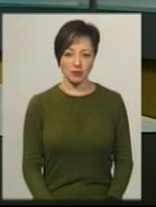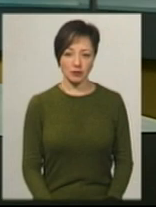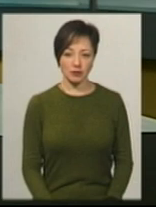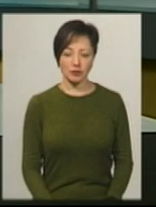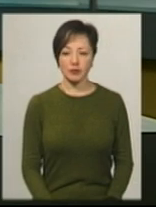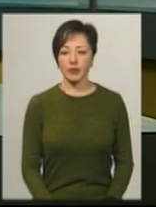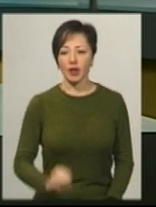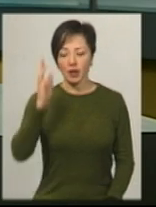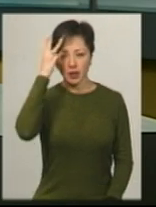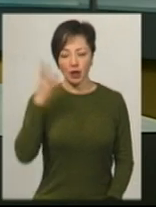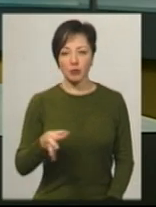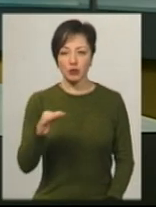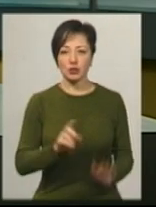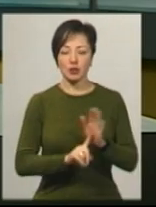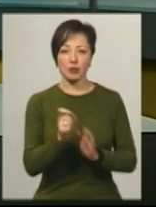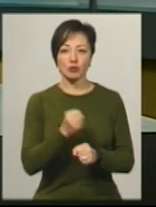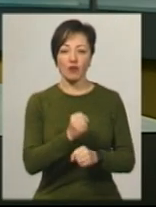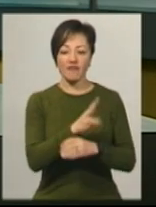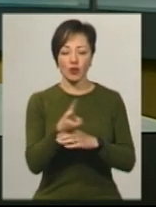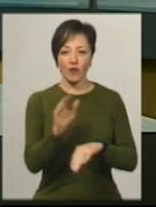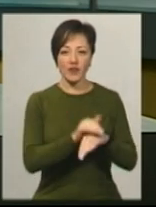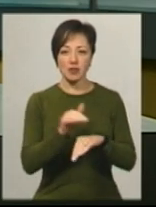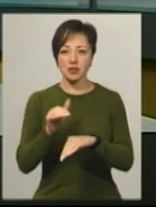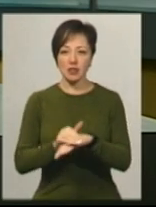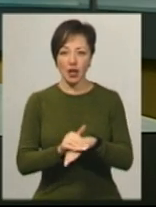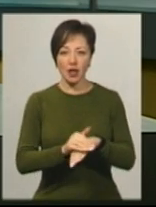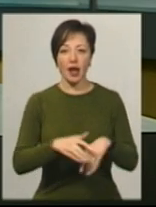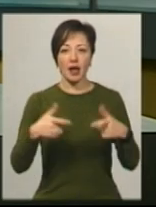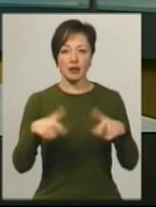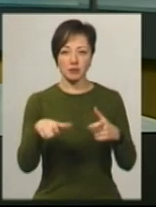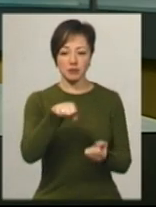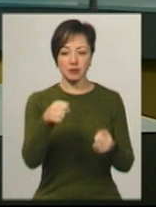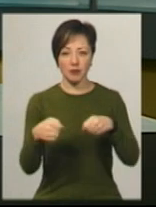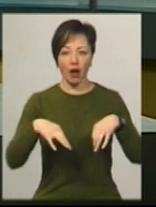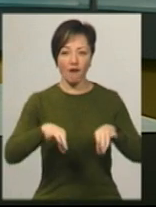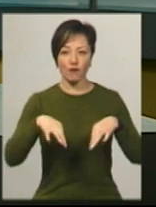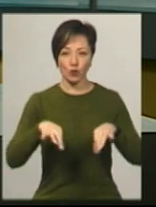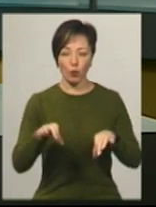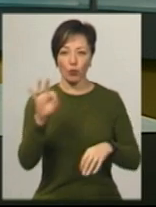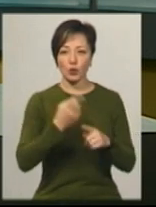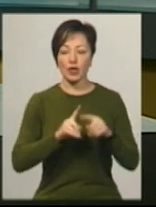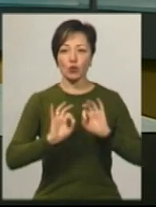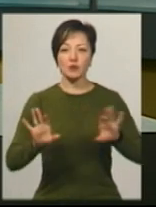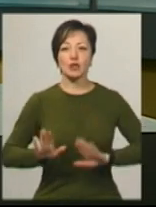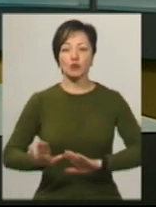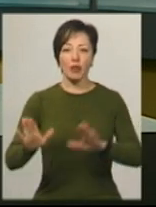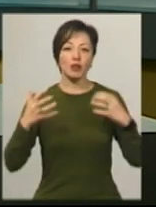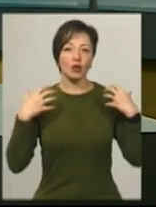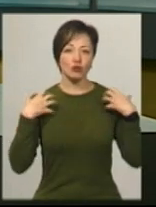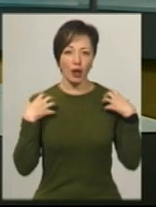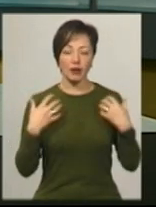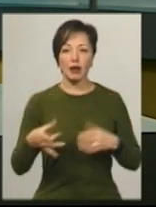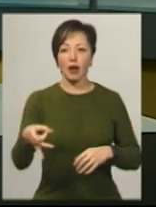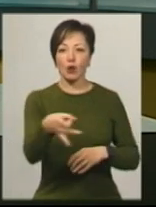На Хмельниччині запрацювала відеофіксація практичного іспиту на право керування авто. Про це розповів заступник начальника